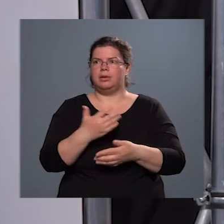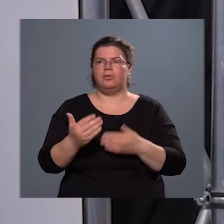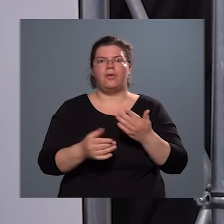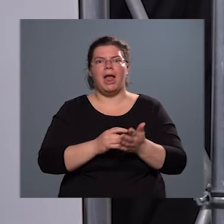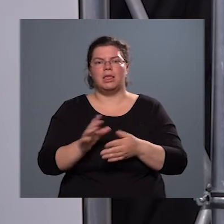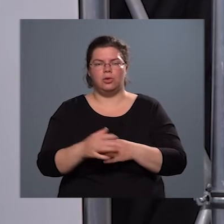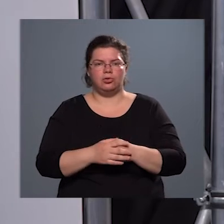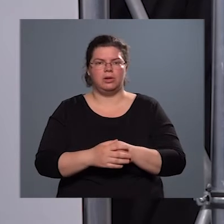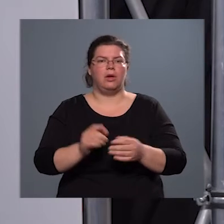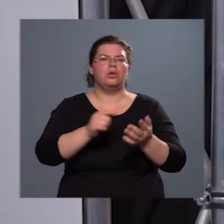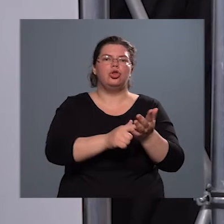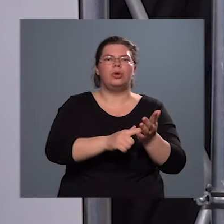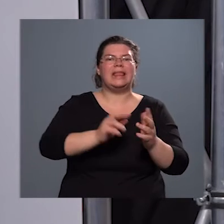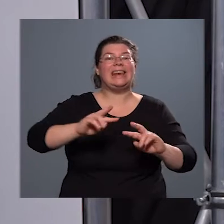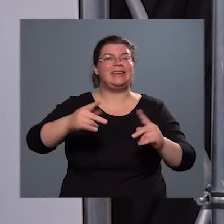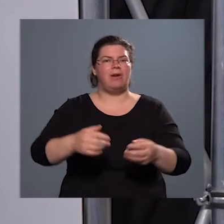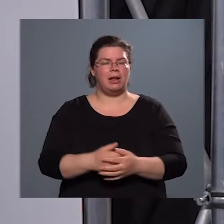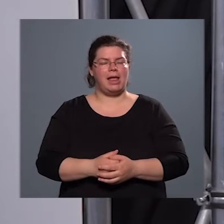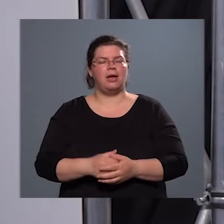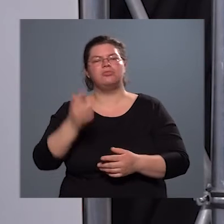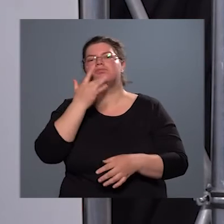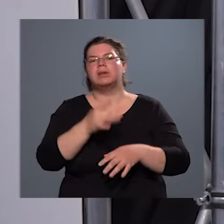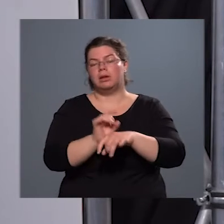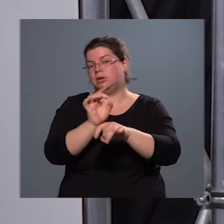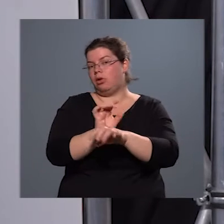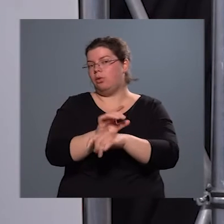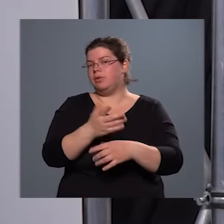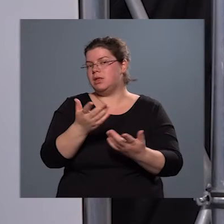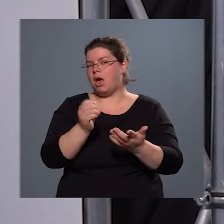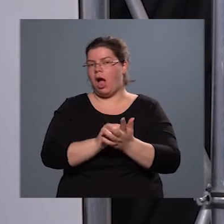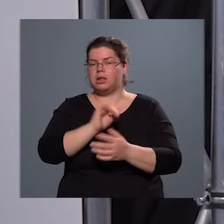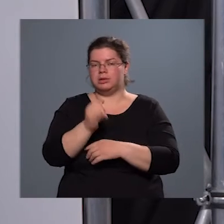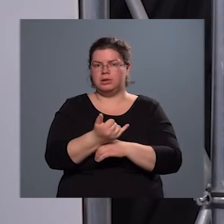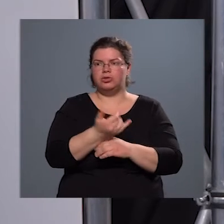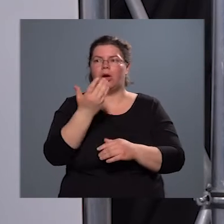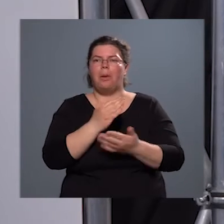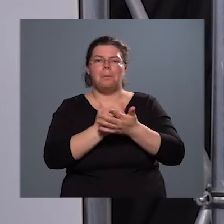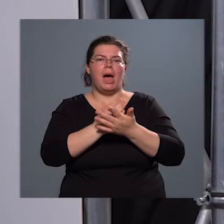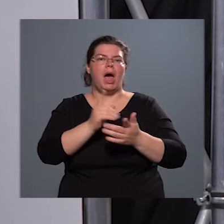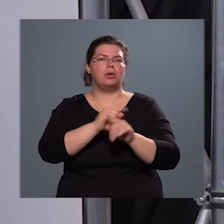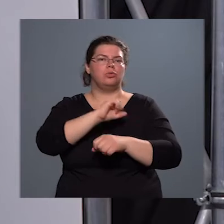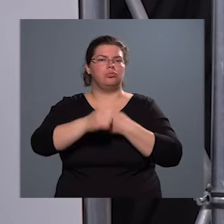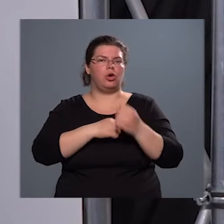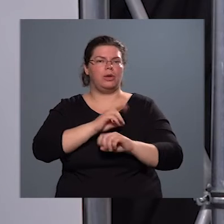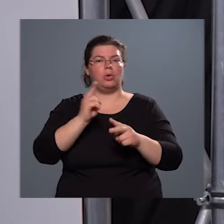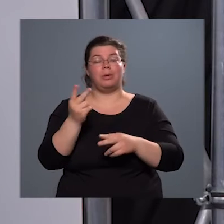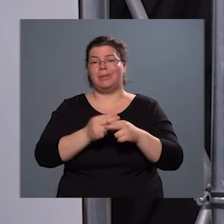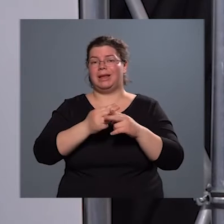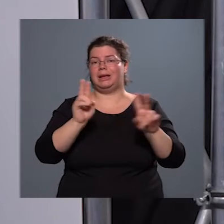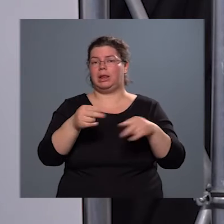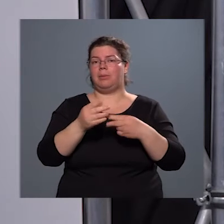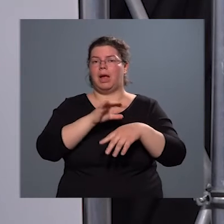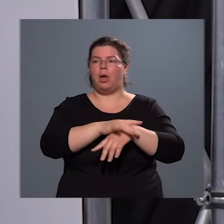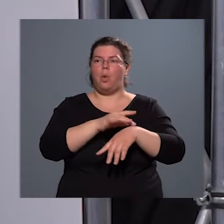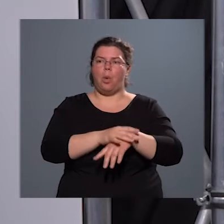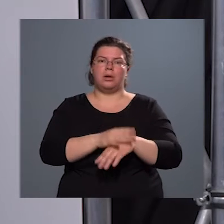gyógyszerkiváltást, ugye ez például például a COVID alatt már úgy működhet, hogy a betegnek nem kell az orvos,